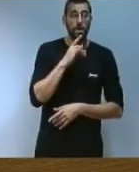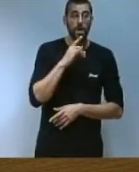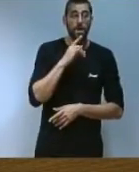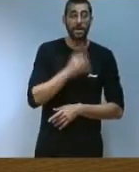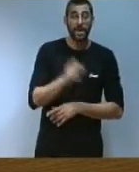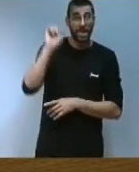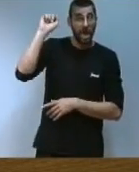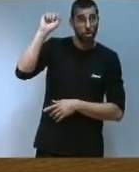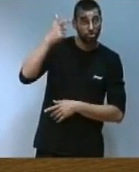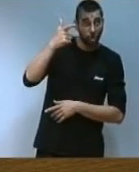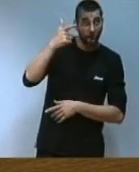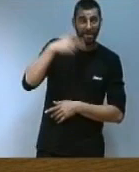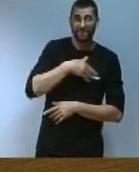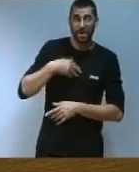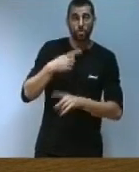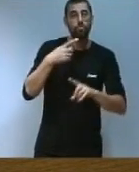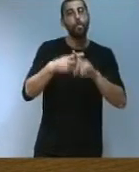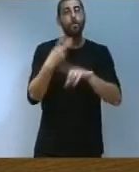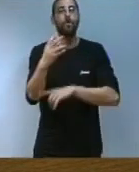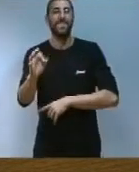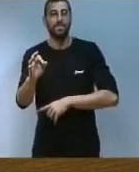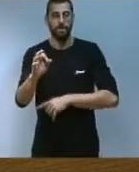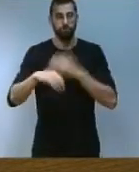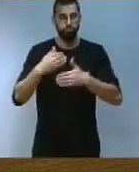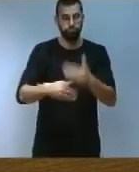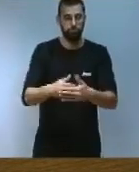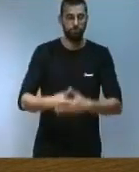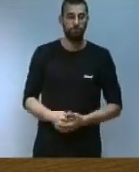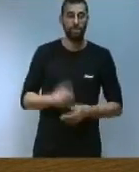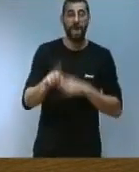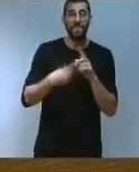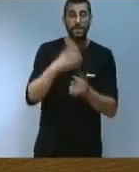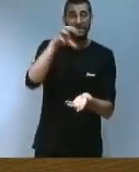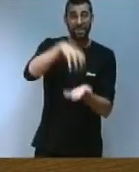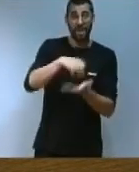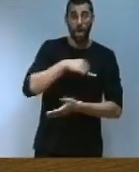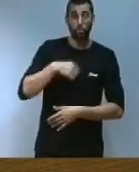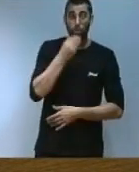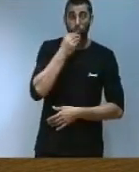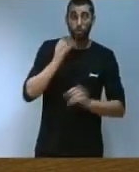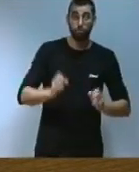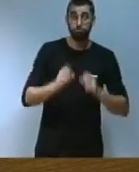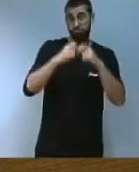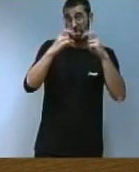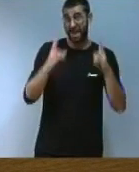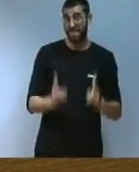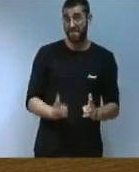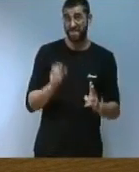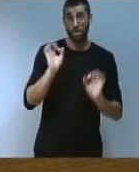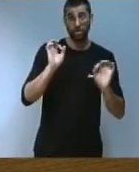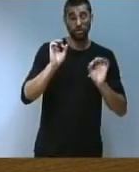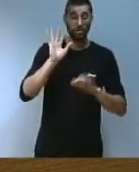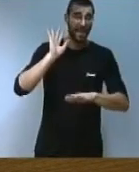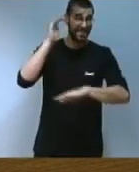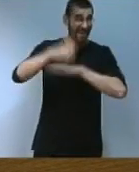fotovoltaica. A més a més continuarem fomentant les instal·lacions d'autoconsum en els edificis i infraestructures de la Generalitat.